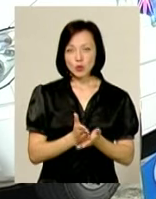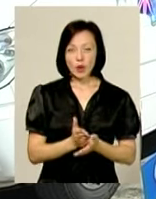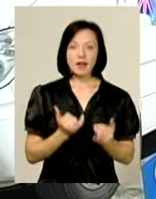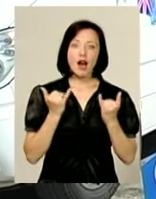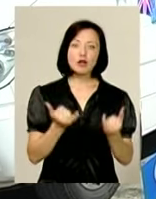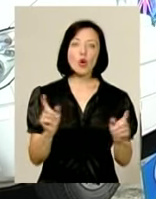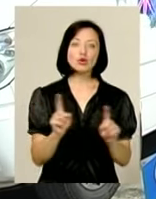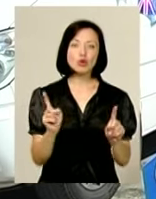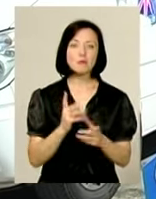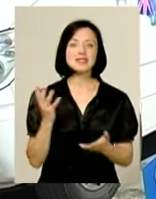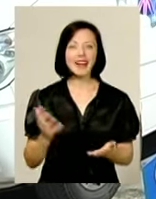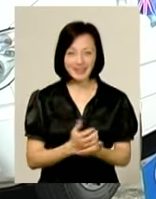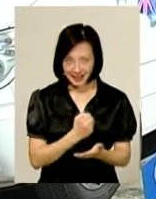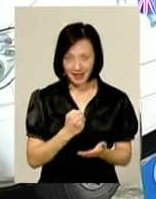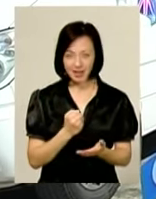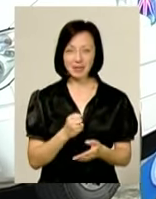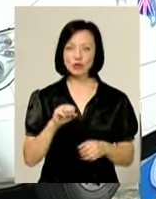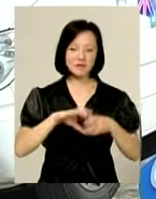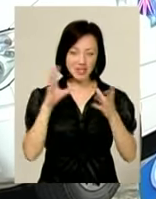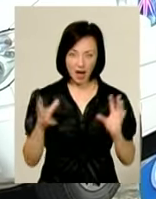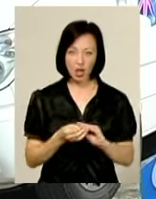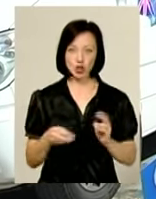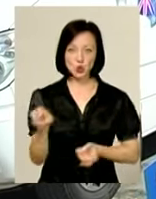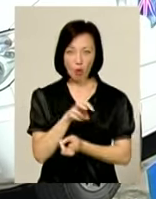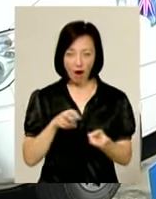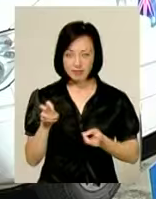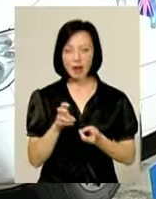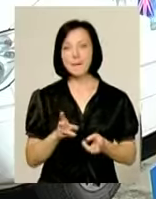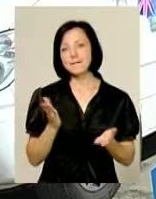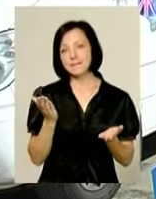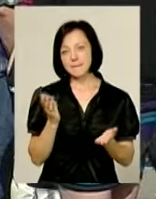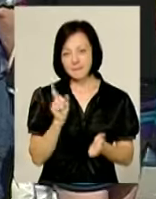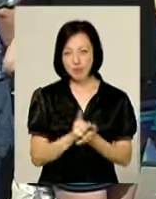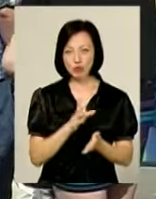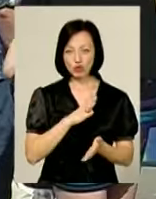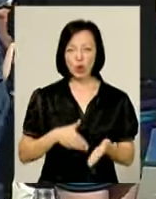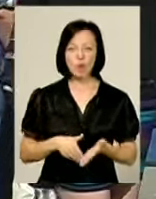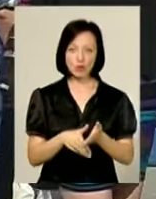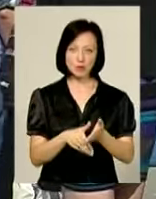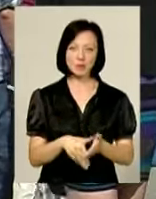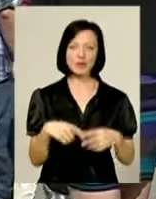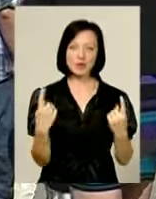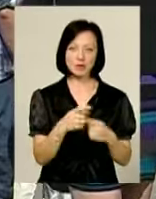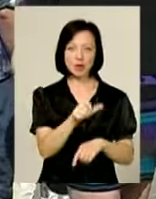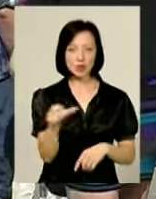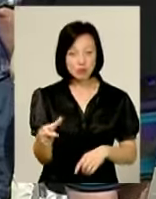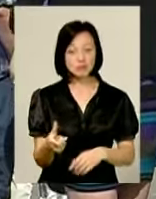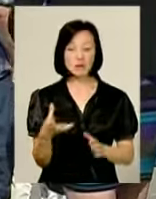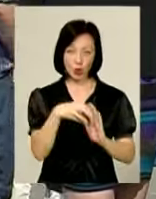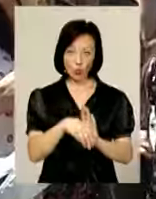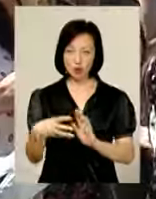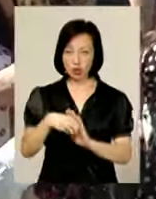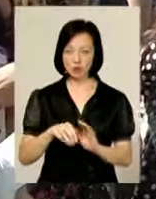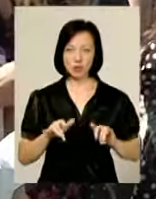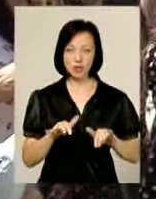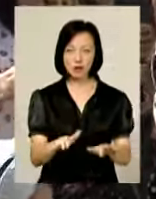для того, щоб її знайти і щоб взагалі її шукати має бути якийсь поштовх. Перехожі ж хмельничани охоче долучалися до